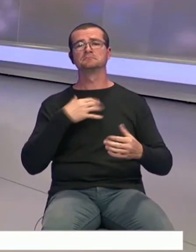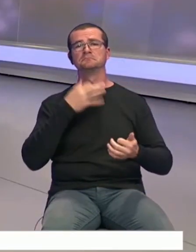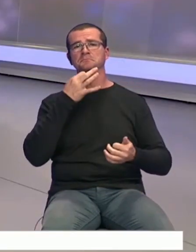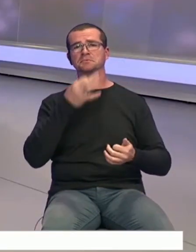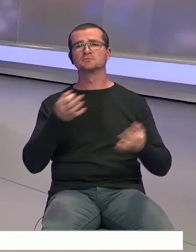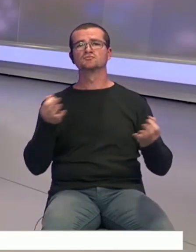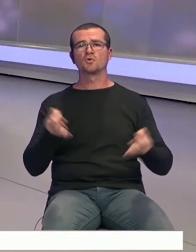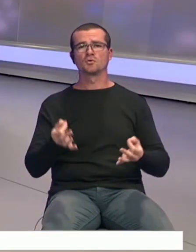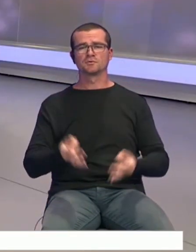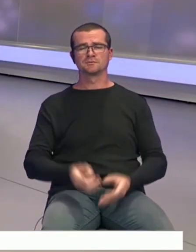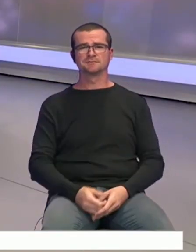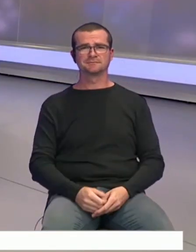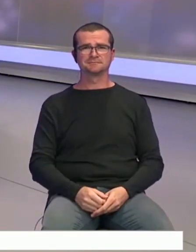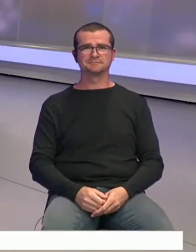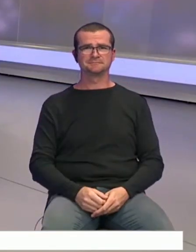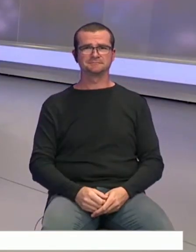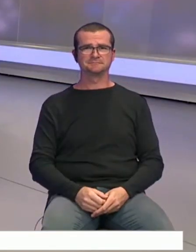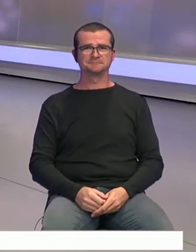opýtať?